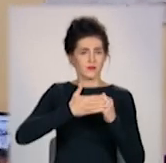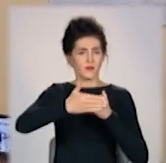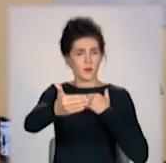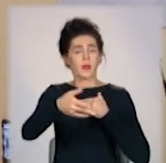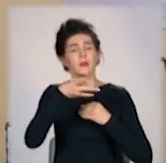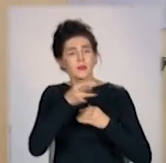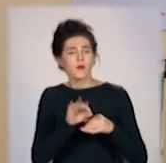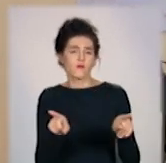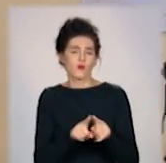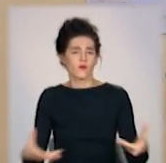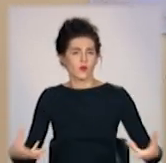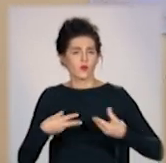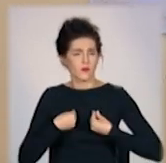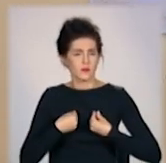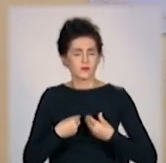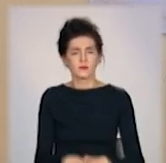проте надихає.